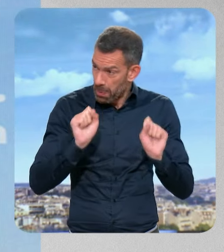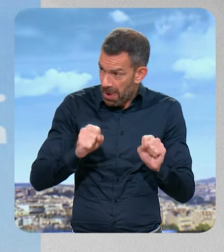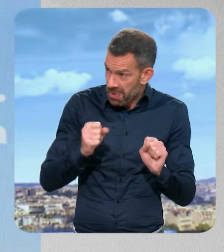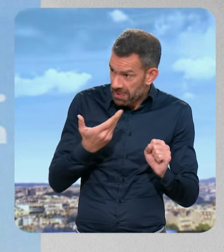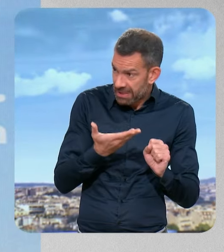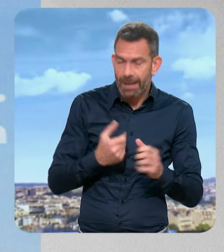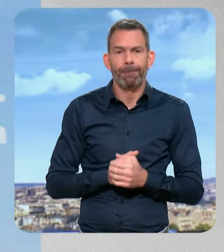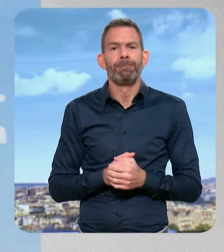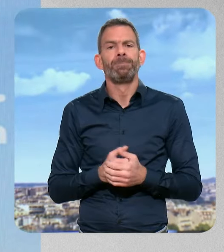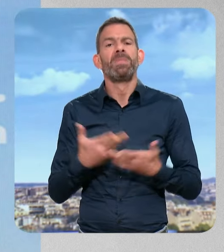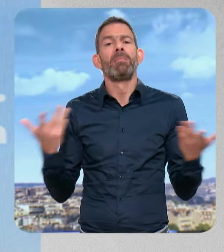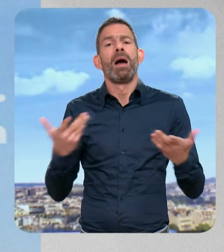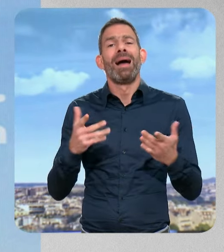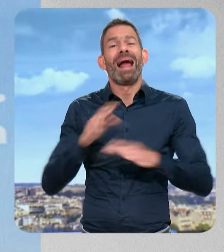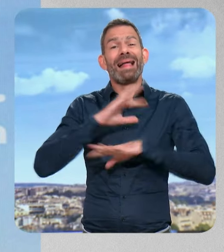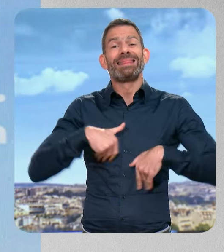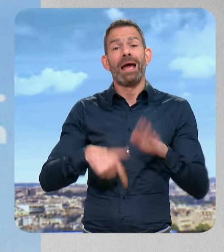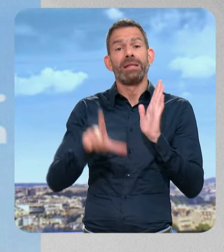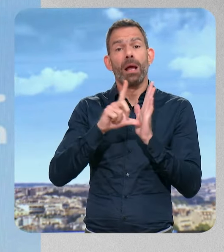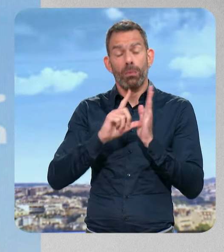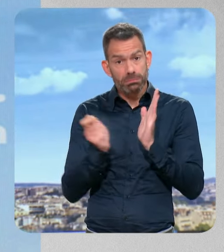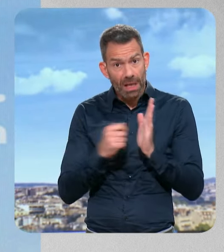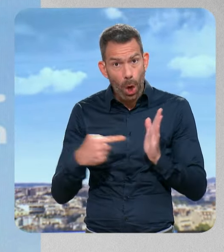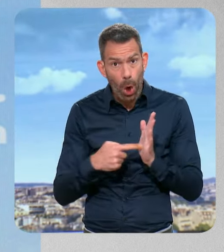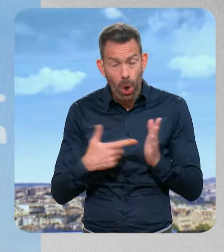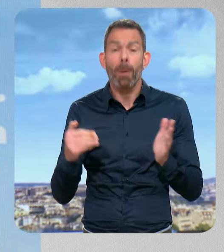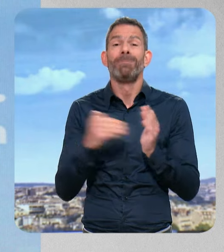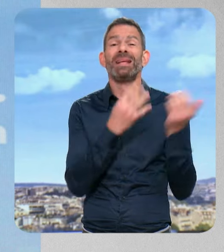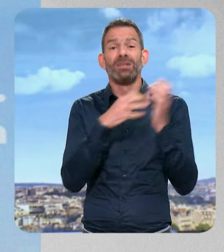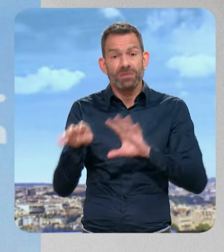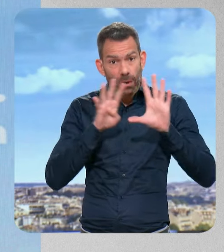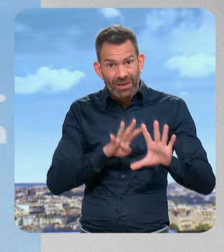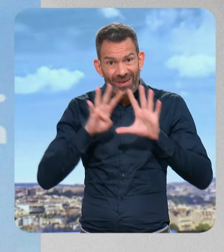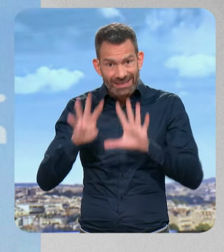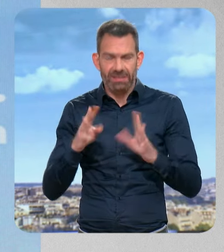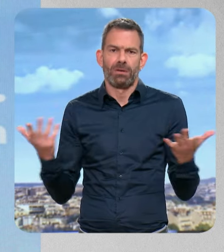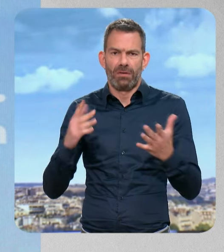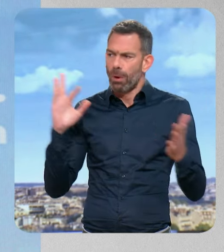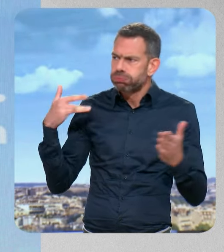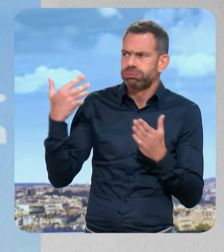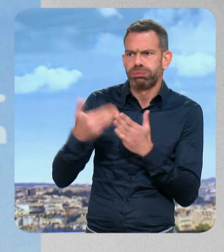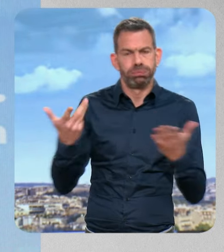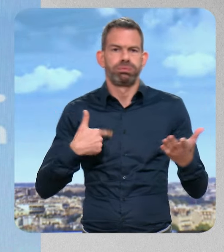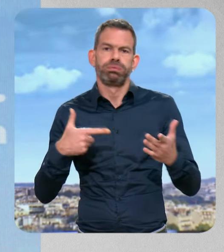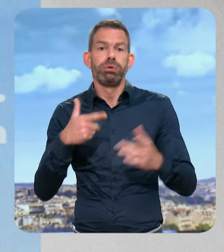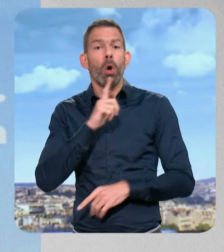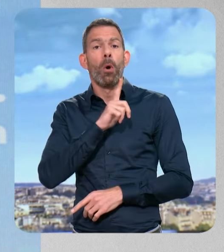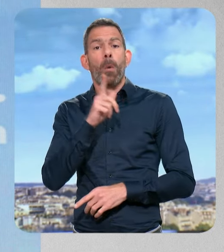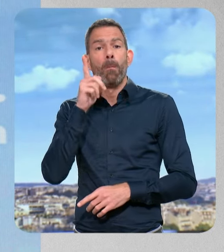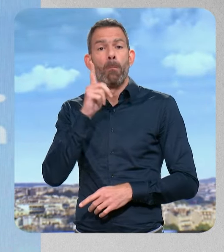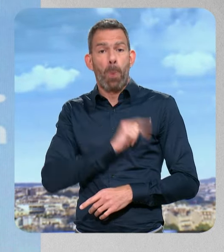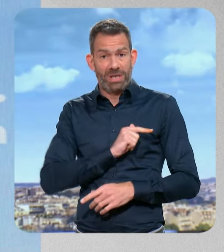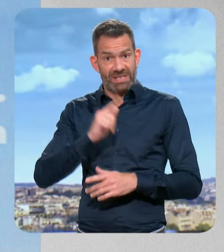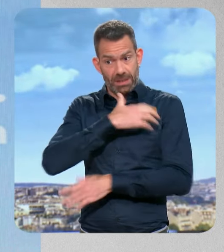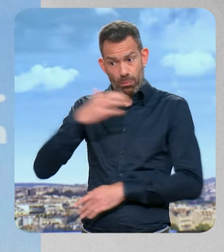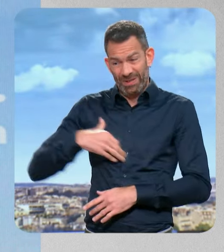dernière loi qui structure l'action des polices municipales, elle est de 1999. Entre-temps, les polices municipales ont été multipliées quasiment par trois. Juste sur ces dix dernières années, une